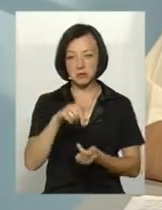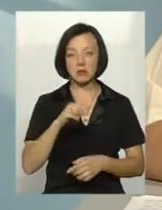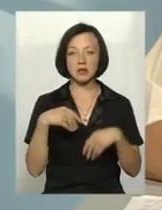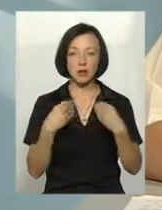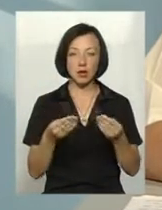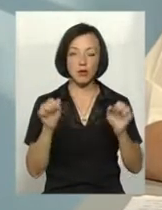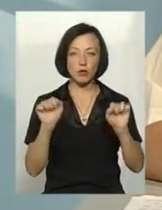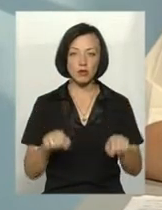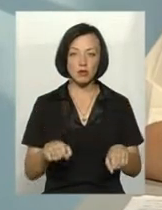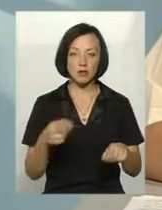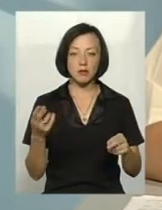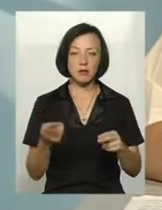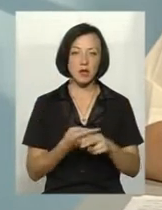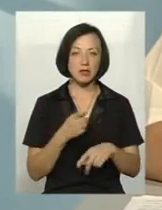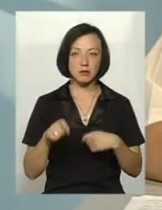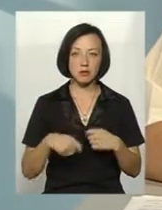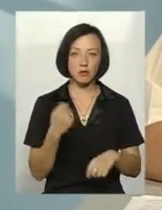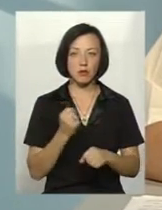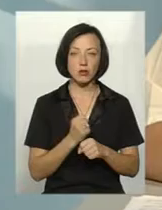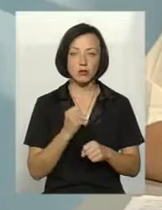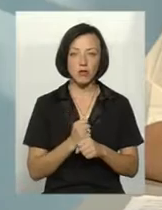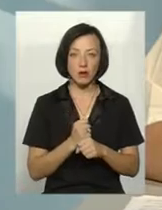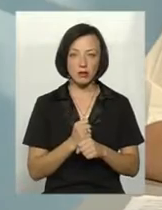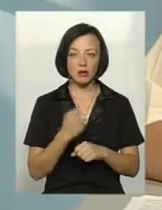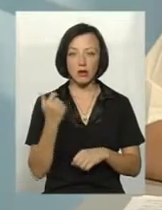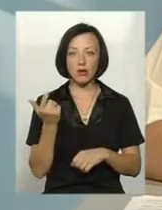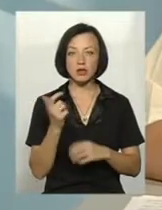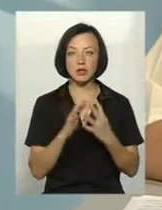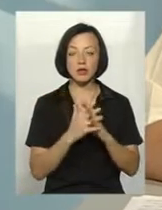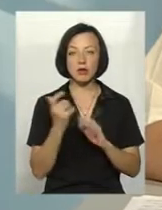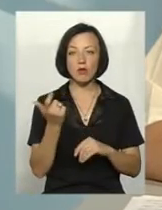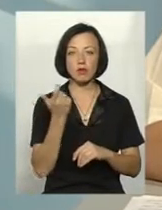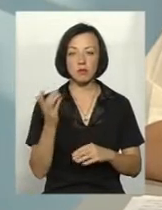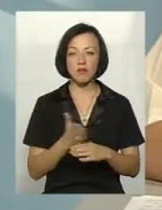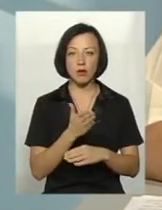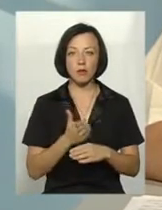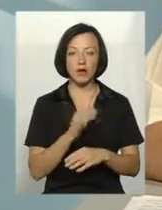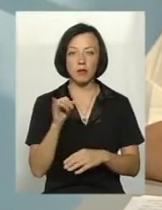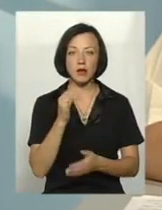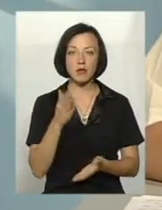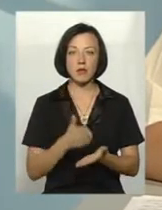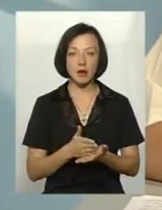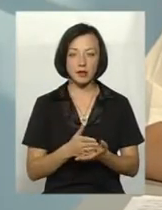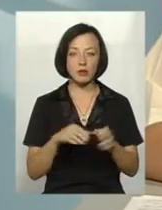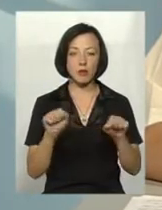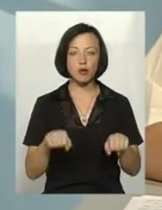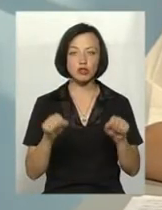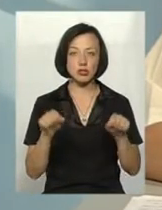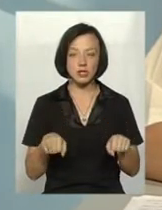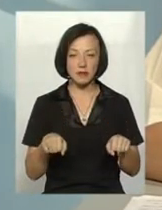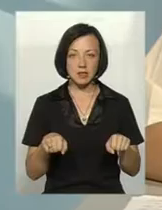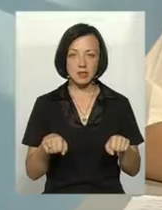можливість беззбитково працювати господа-сельосвиробникам і, в тому числі, мати можливість